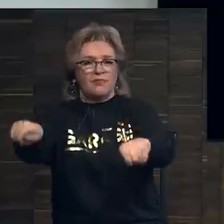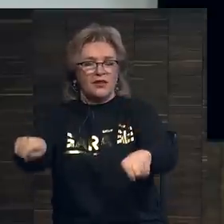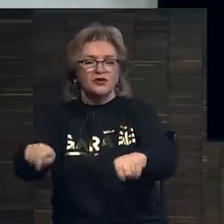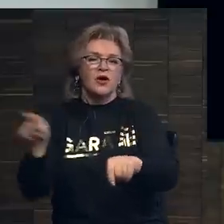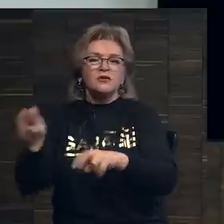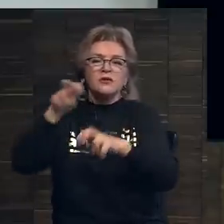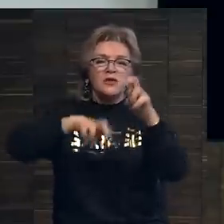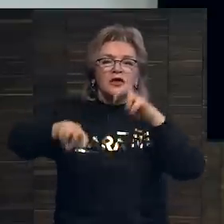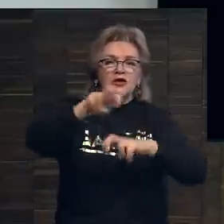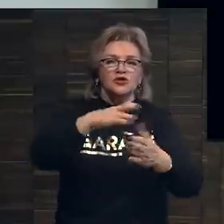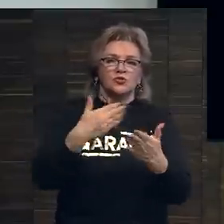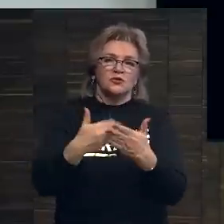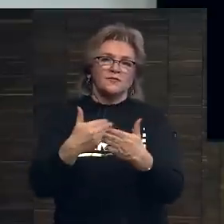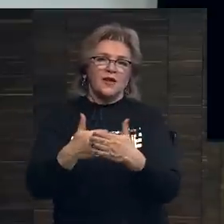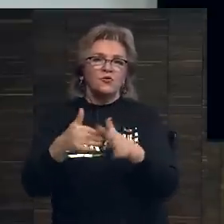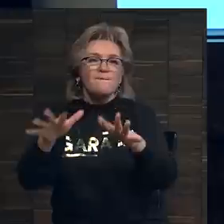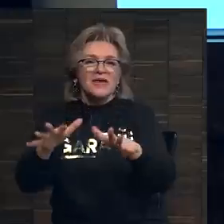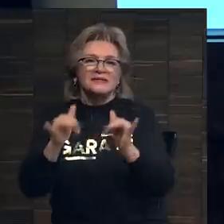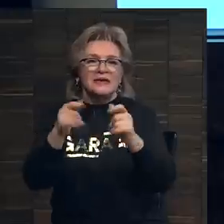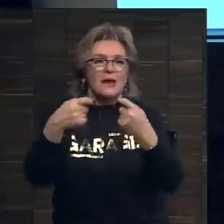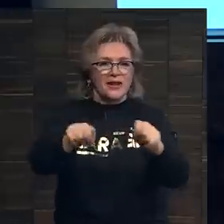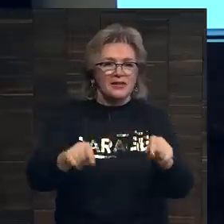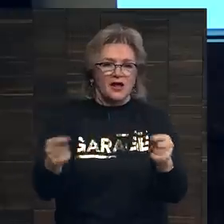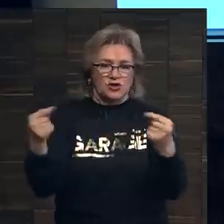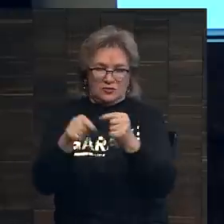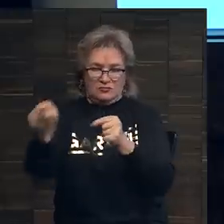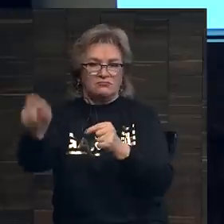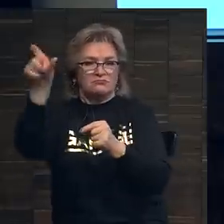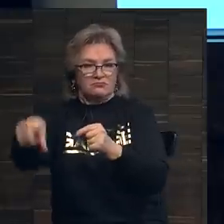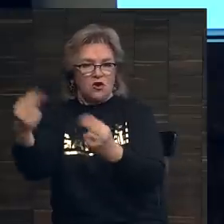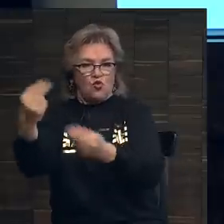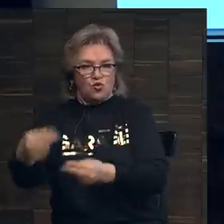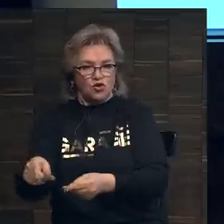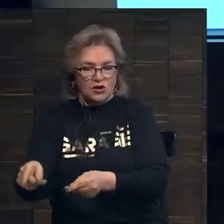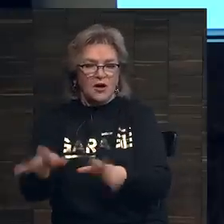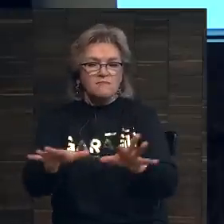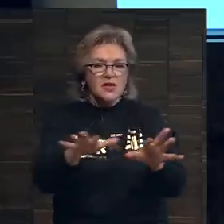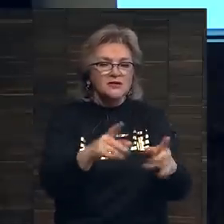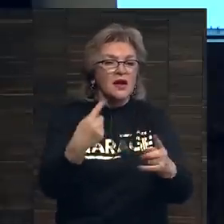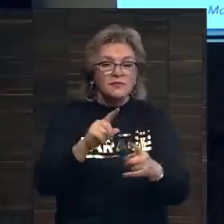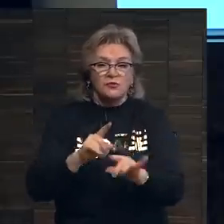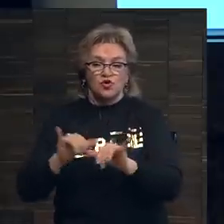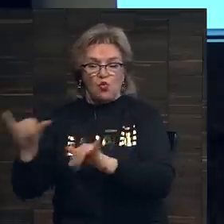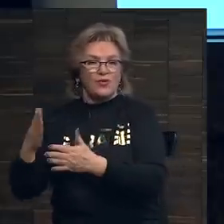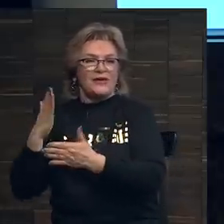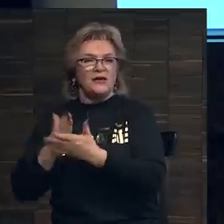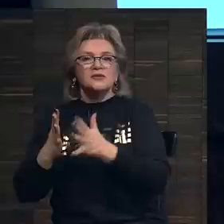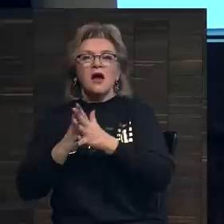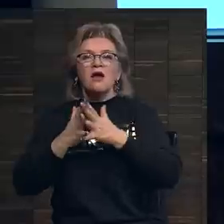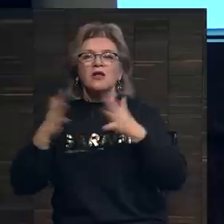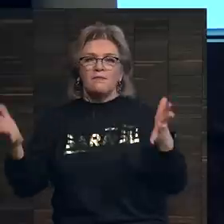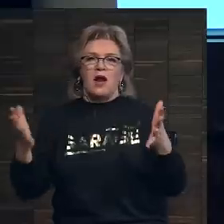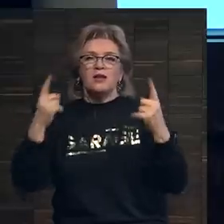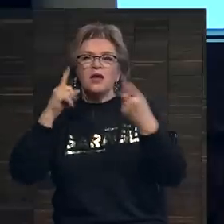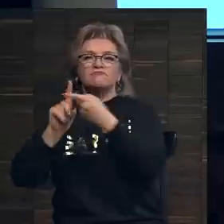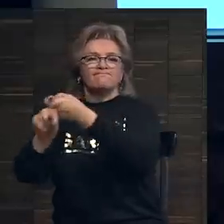они ищут место для продажи работ конкретного художника, потому что у них есть глобальные